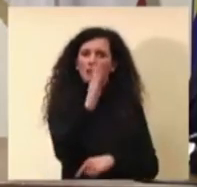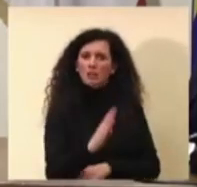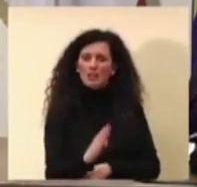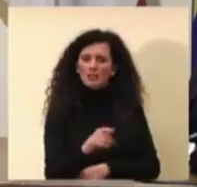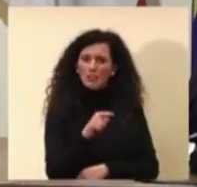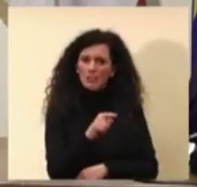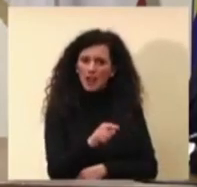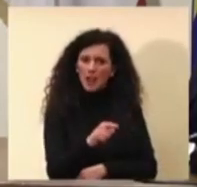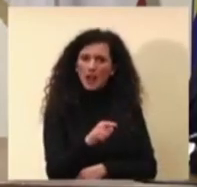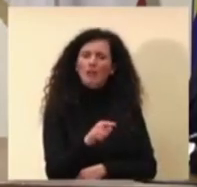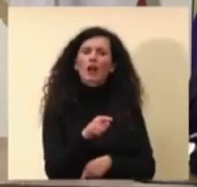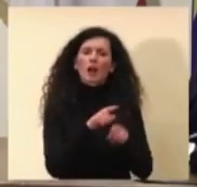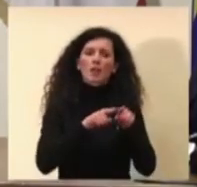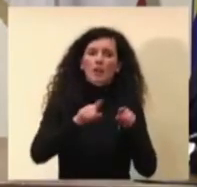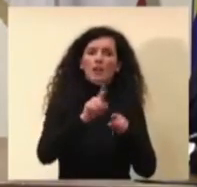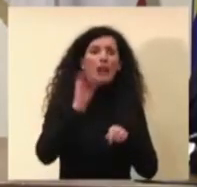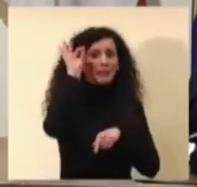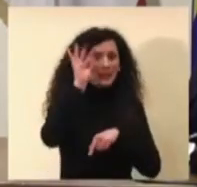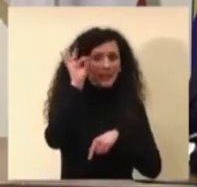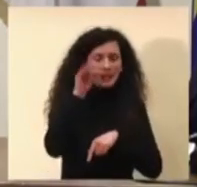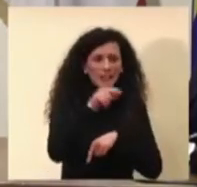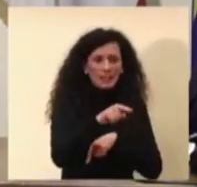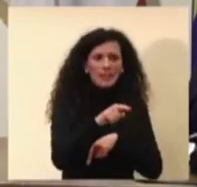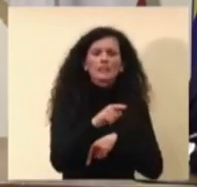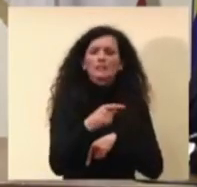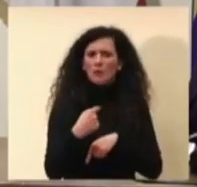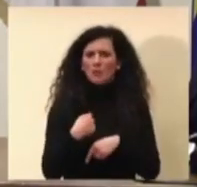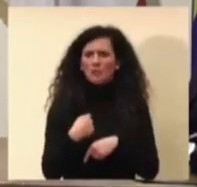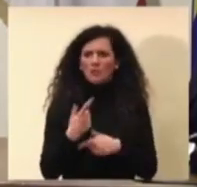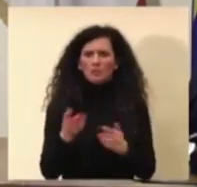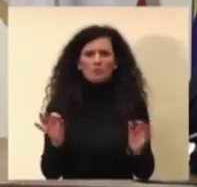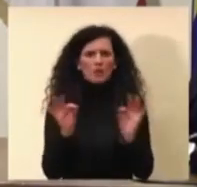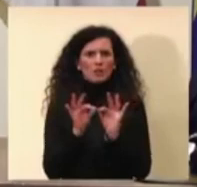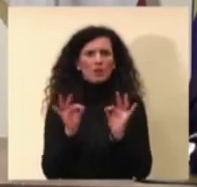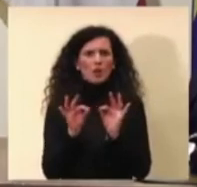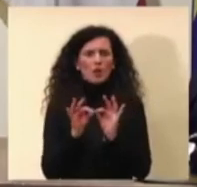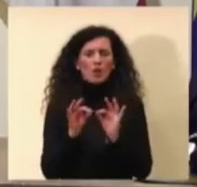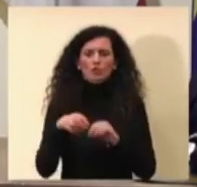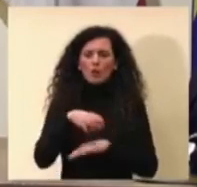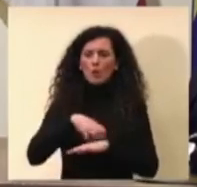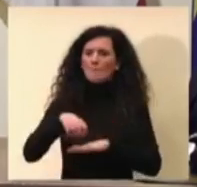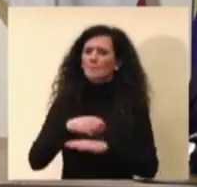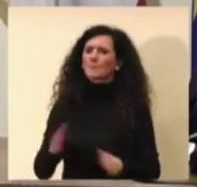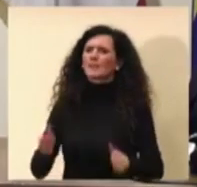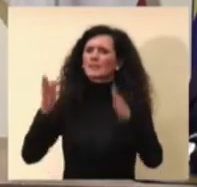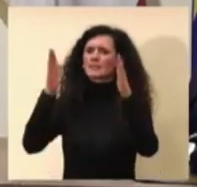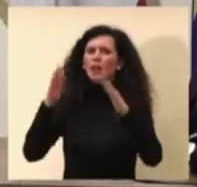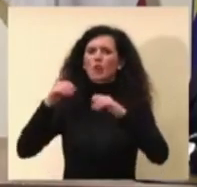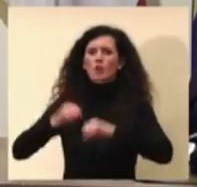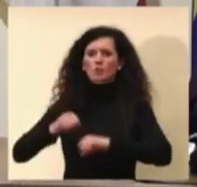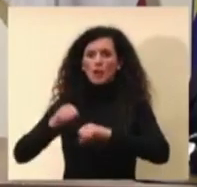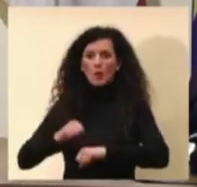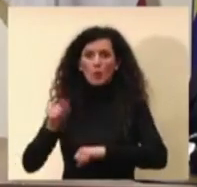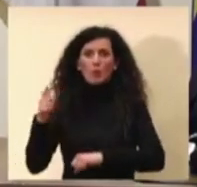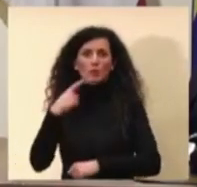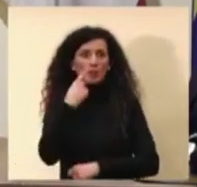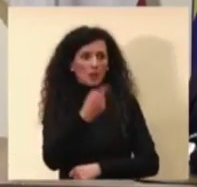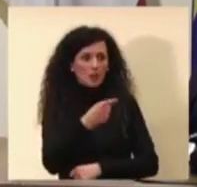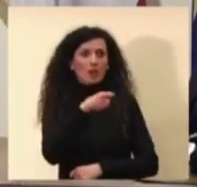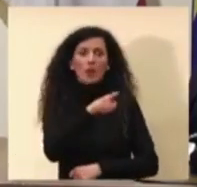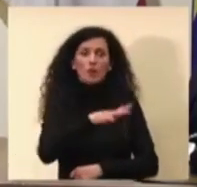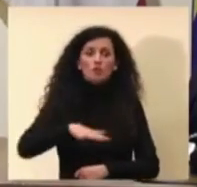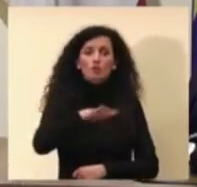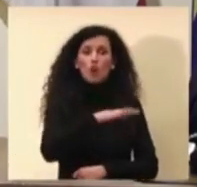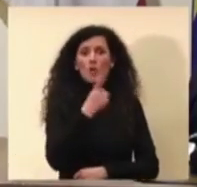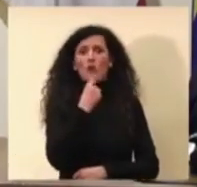governatrice dell'Umbria ha preso d'accordo con il ministro della Salute una decisione importante di fare una zona rossa in quella in quell